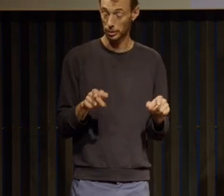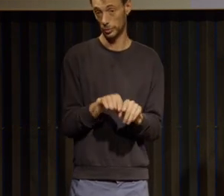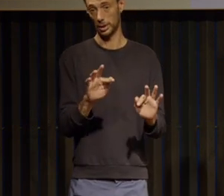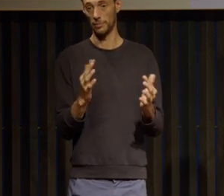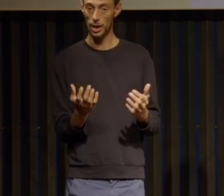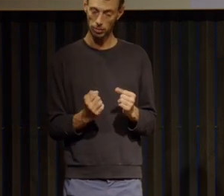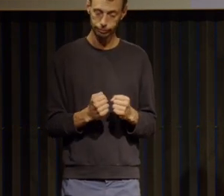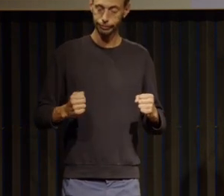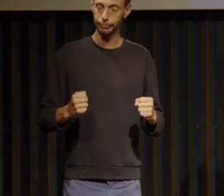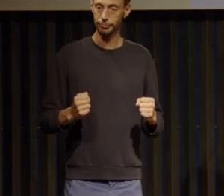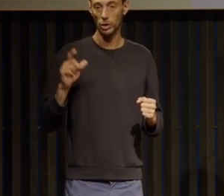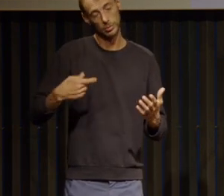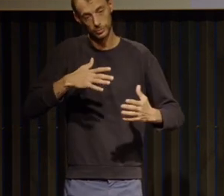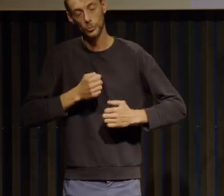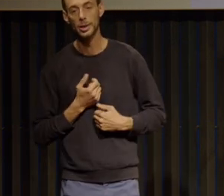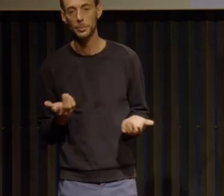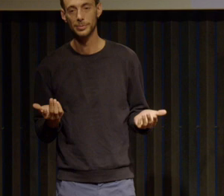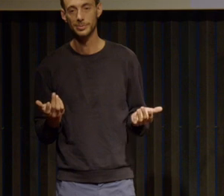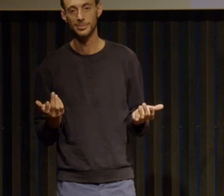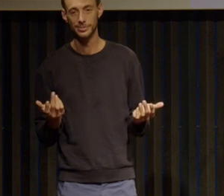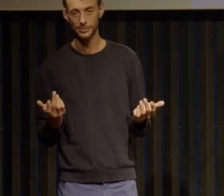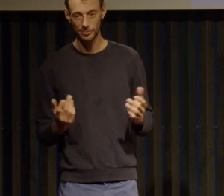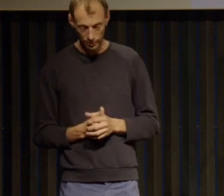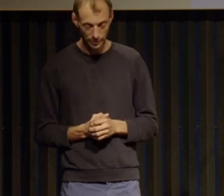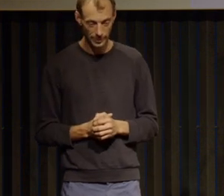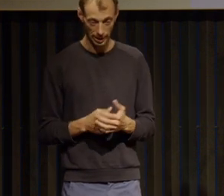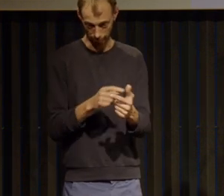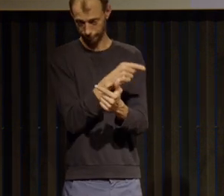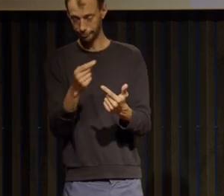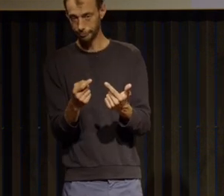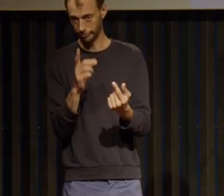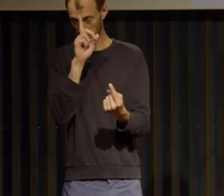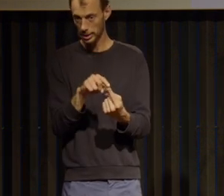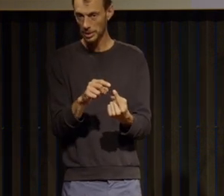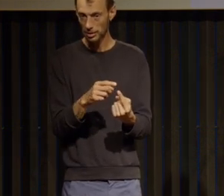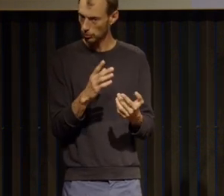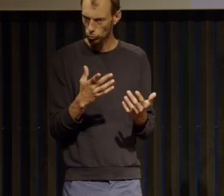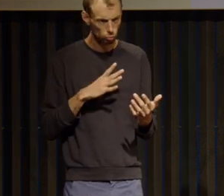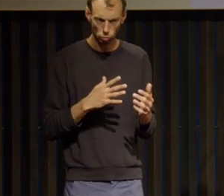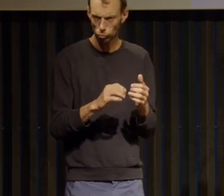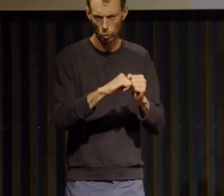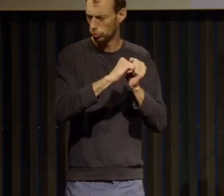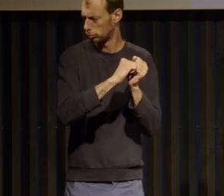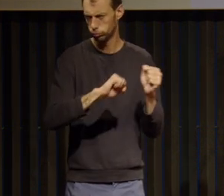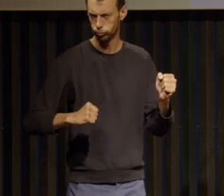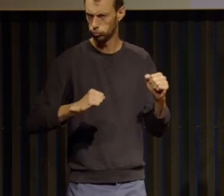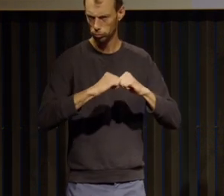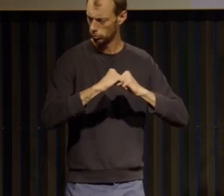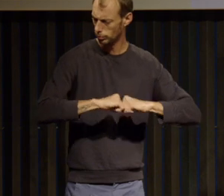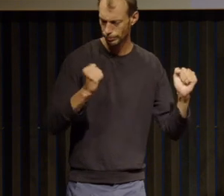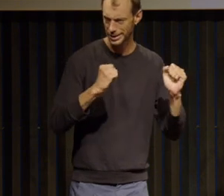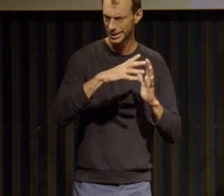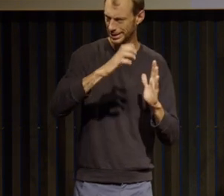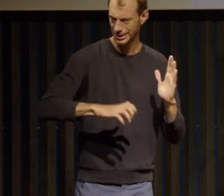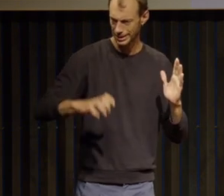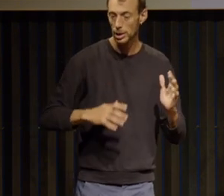du poids et donc c'est il y a effectivement ces thématiques-là qui sont vraiment déroulées il y des minutes science qui ont été rédigées par